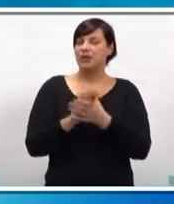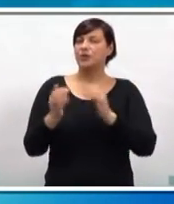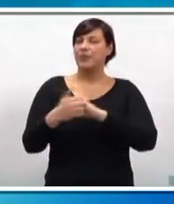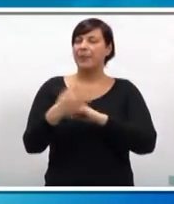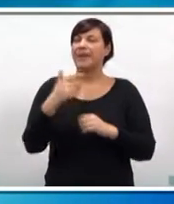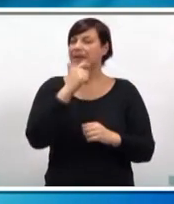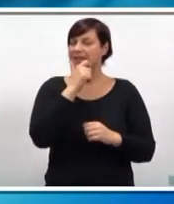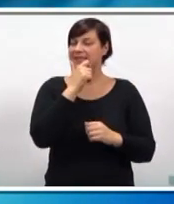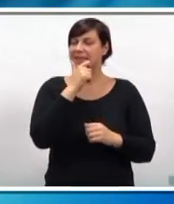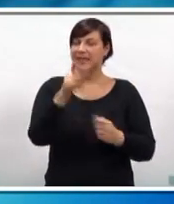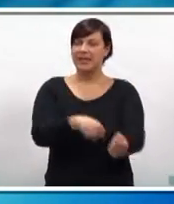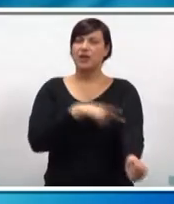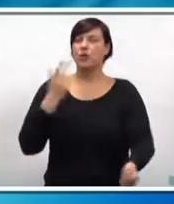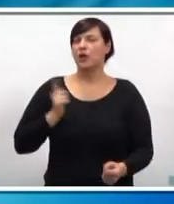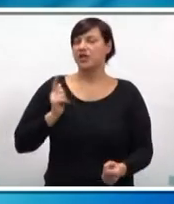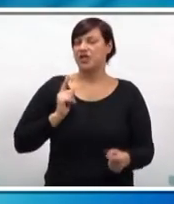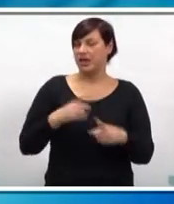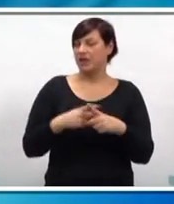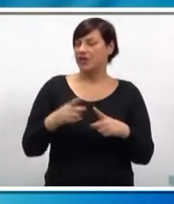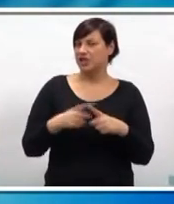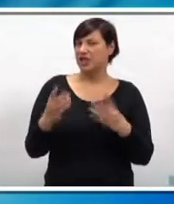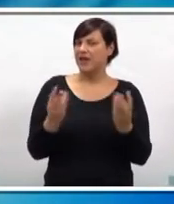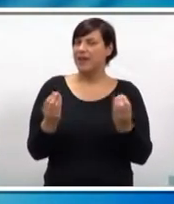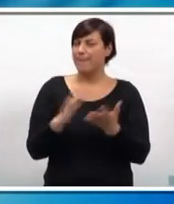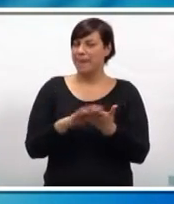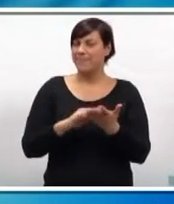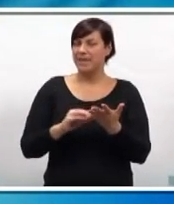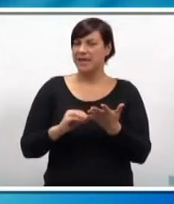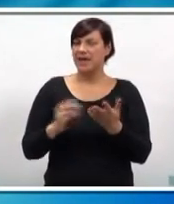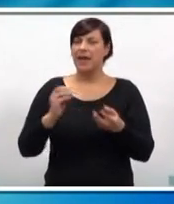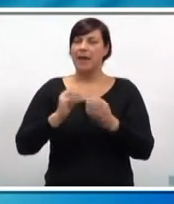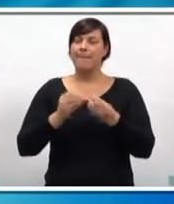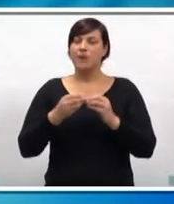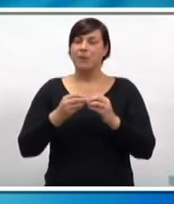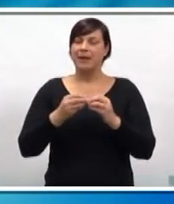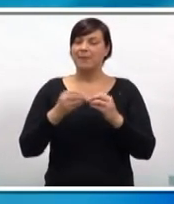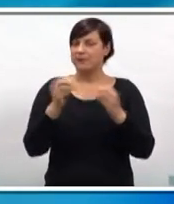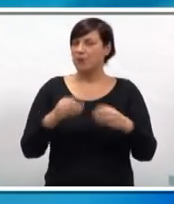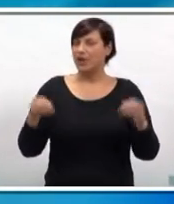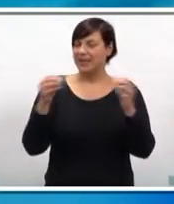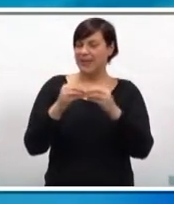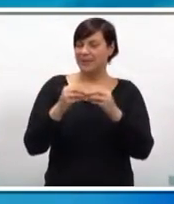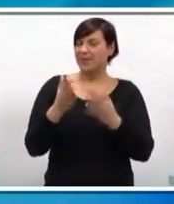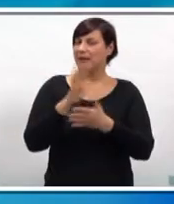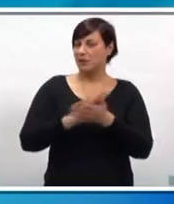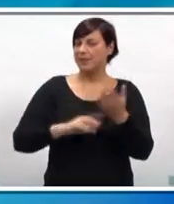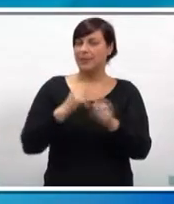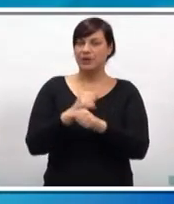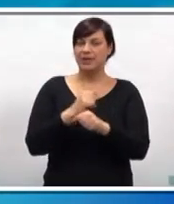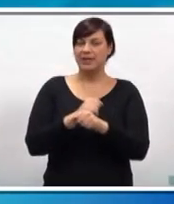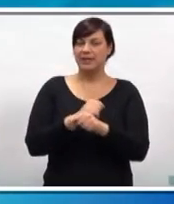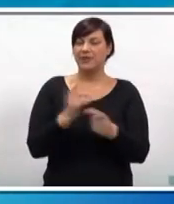prijatelja Dubrovačke starine, dugo je čekalo rješavanja administrativnih, ali i problema s projektantima kako bi započeo s radovima.